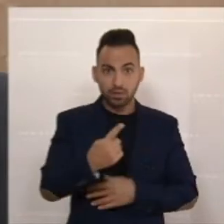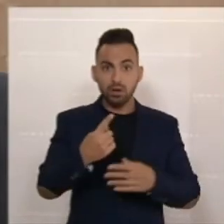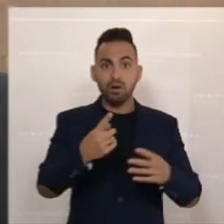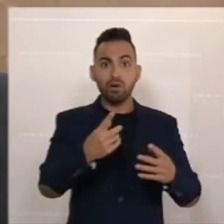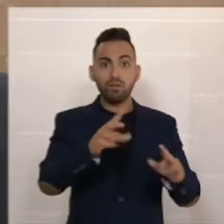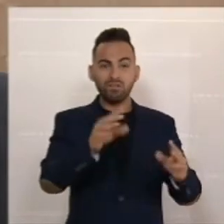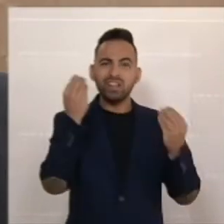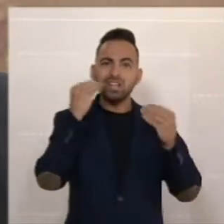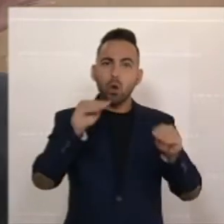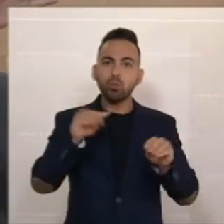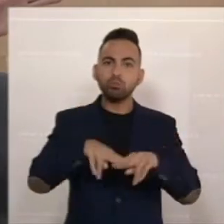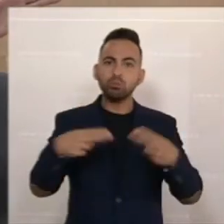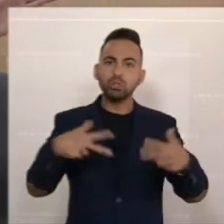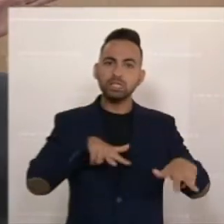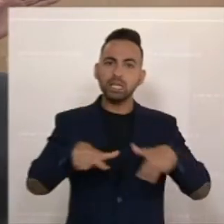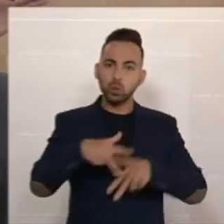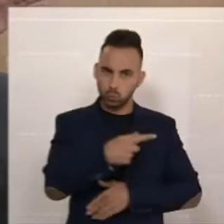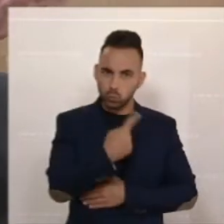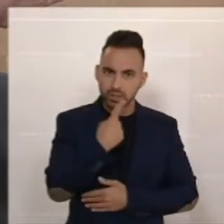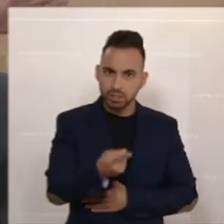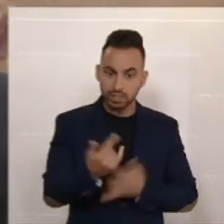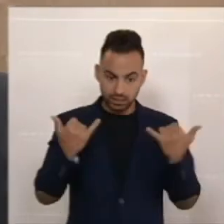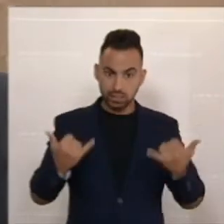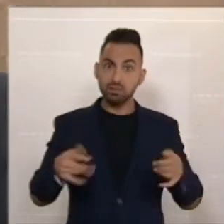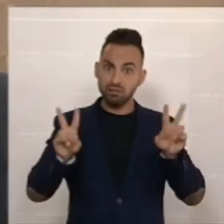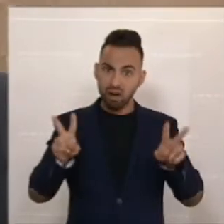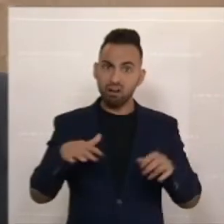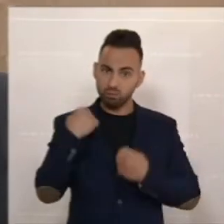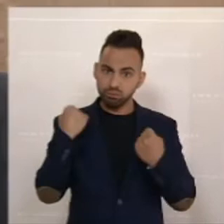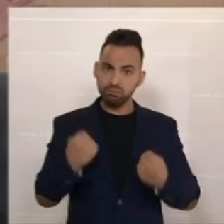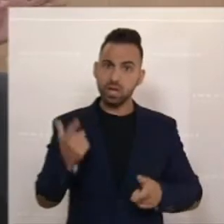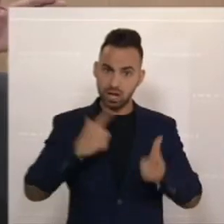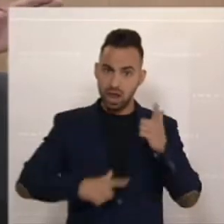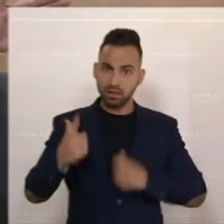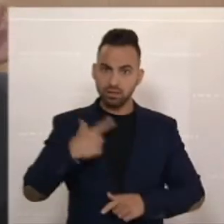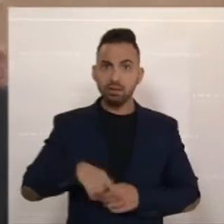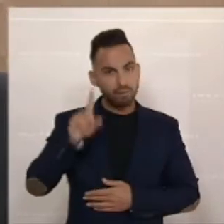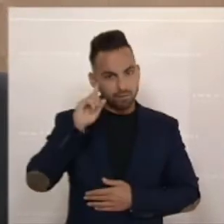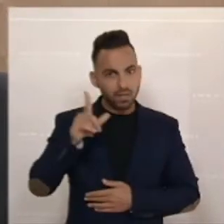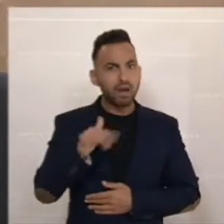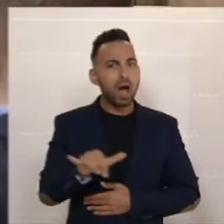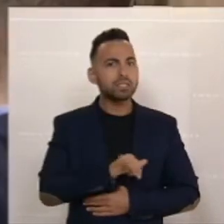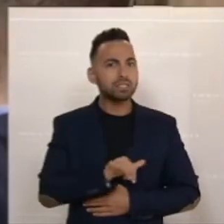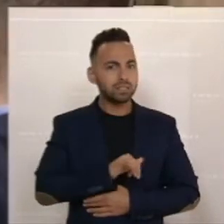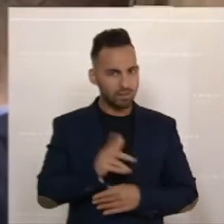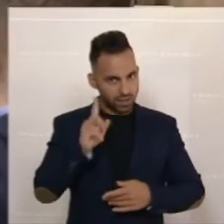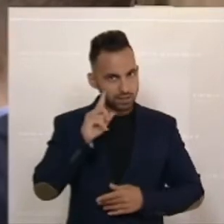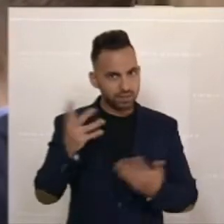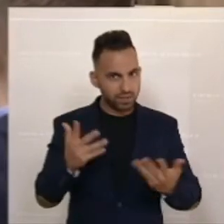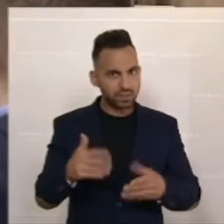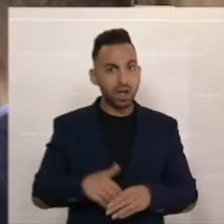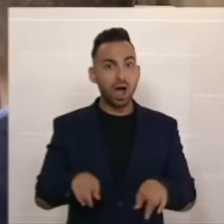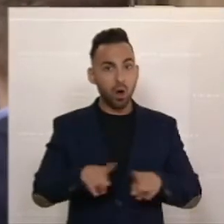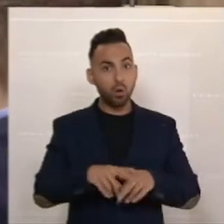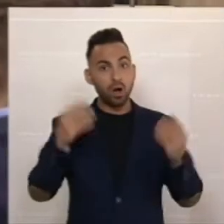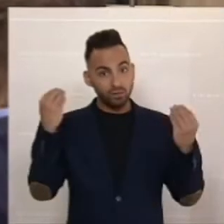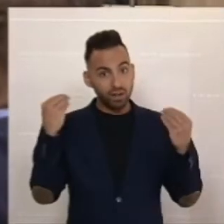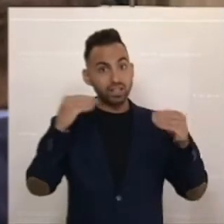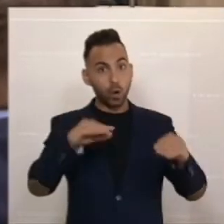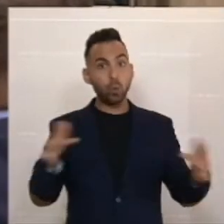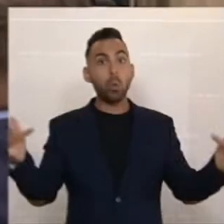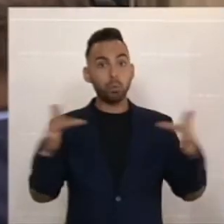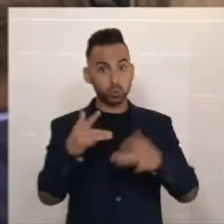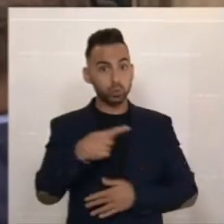Bundesregierung angesprochen, das tatsächlich gerade sehr leidet. Aber wissen Sie, was das Interessante ist? Auch das Vertrauen in die